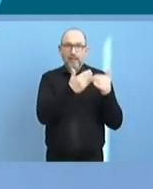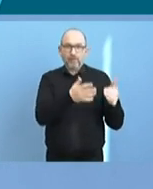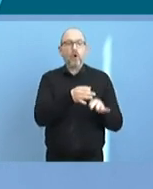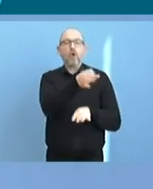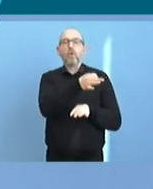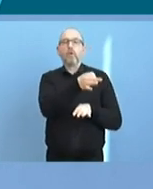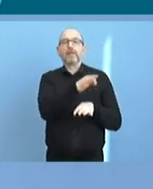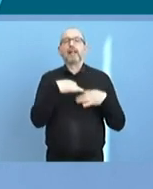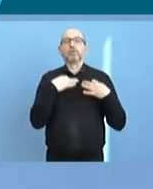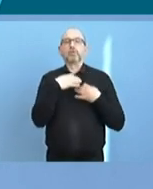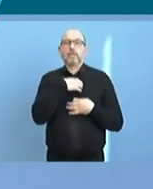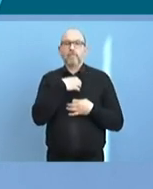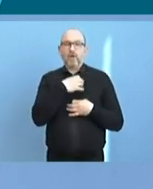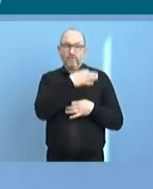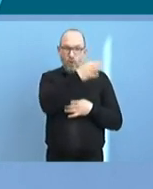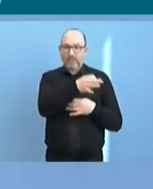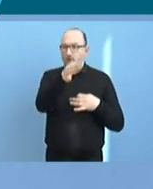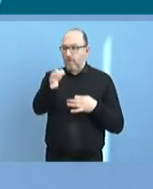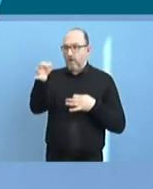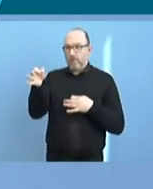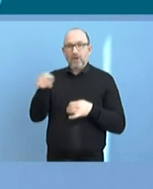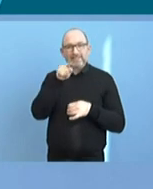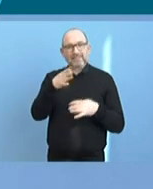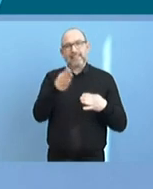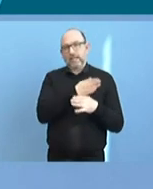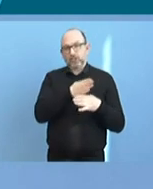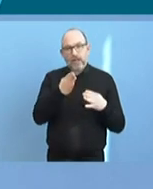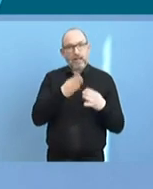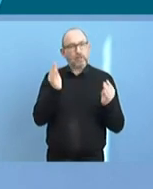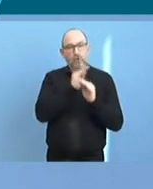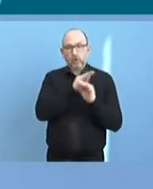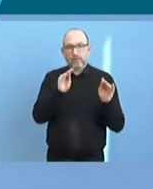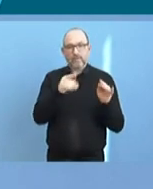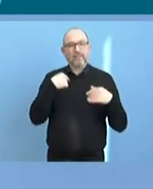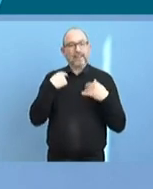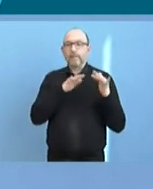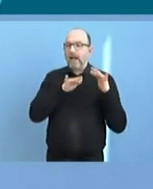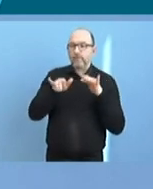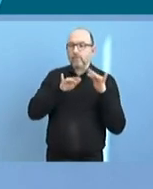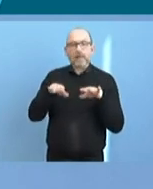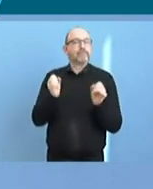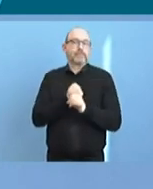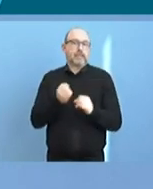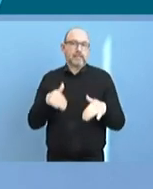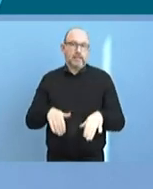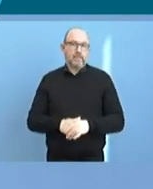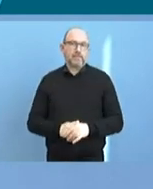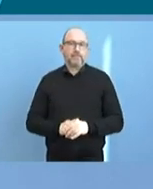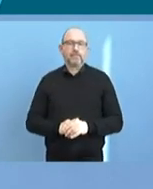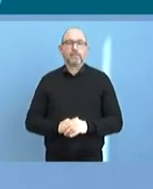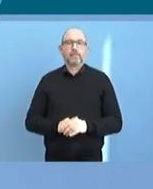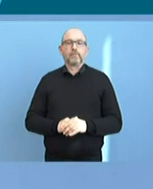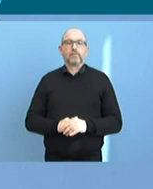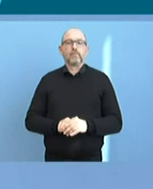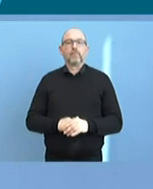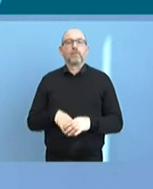Gesundheitsbehörden vor Ort. Die entscheiden, die kommunizieren. Das können wir nicht für die übernehmen. Dann hat Herr Lange die letzte